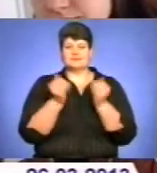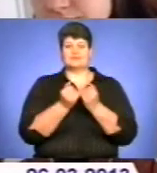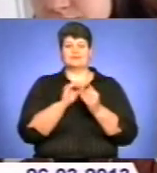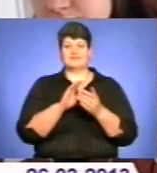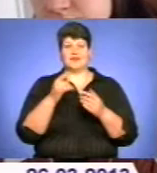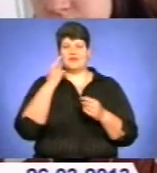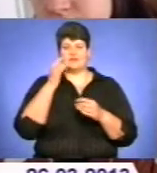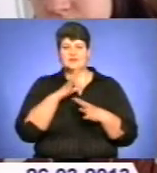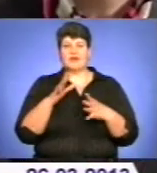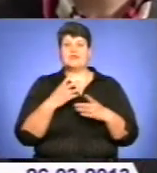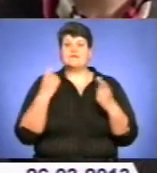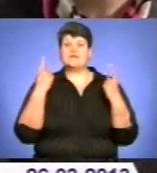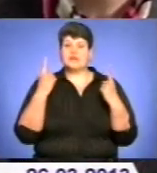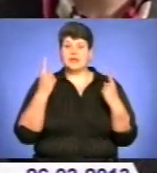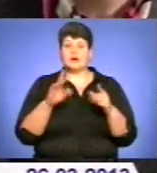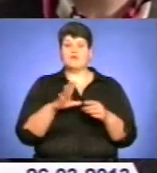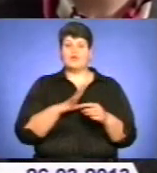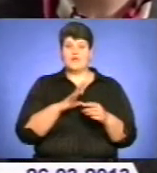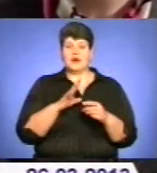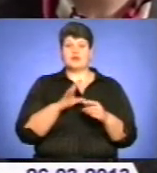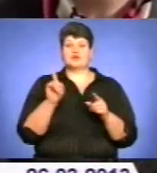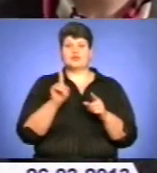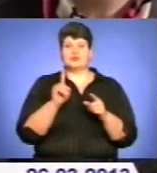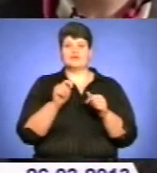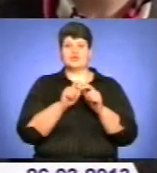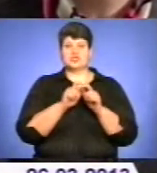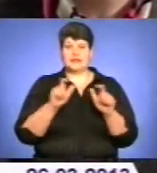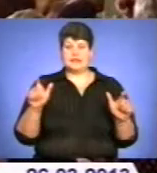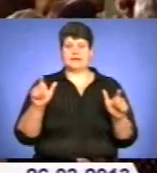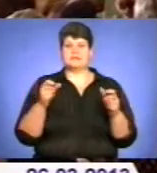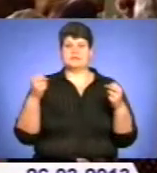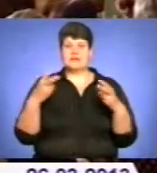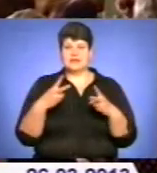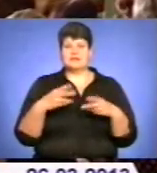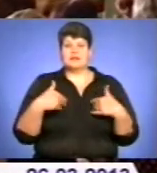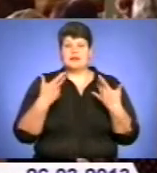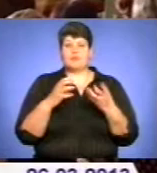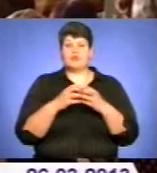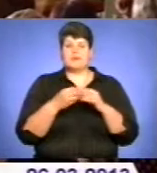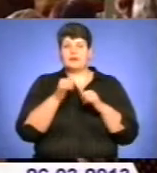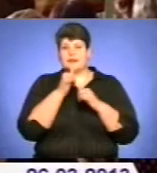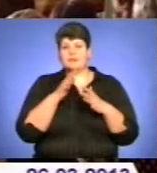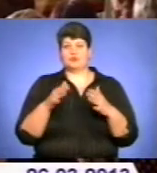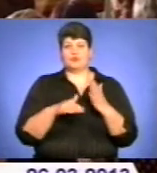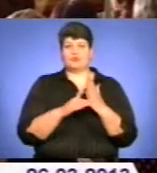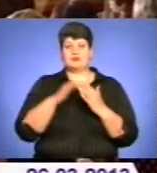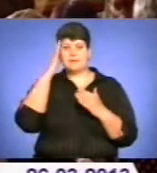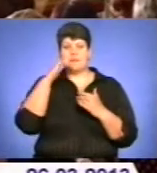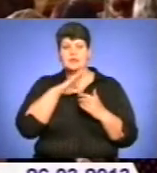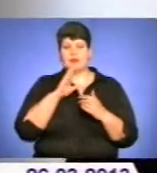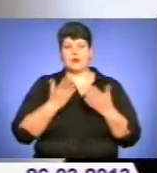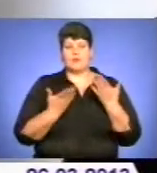вона значна, оскільки нерідко до шкільних фахівців учні звертаються із проблемами, у яких не можуть зарадити батьки чи друзі.